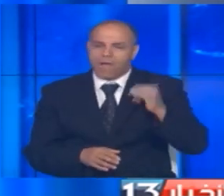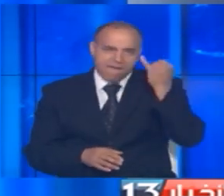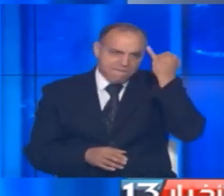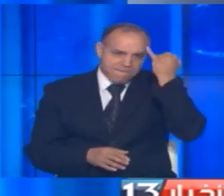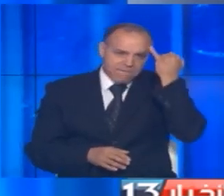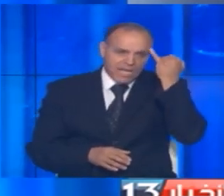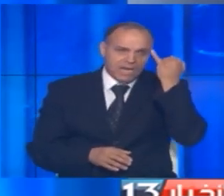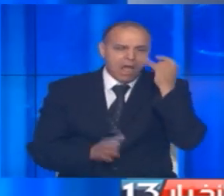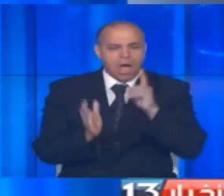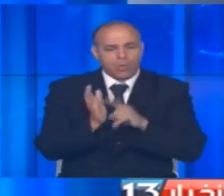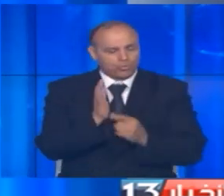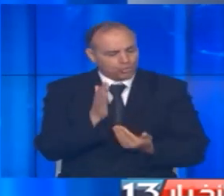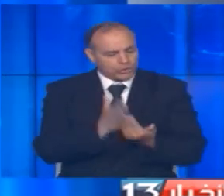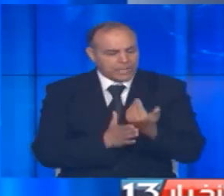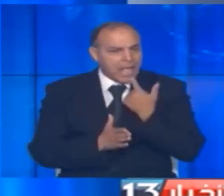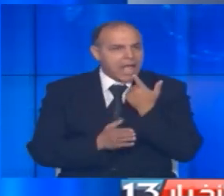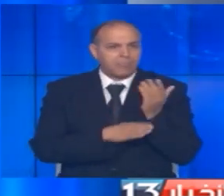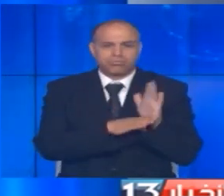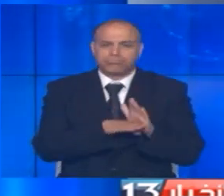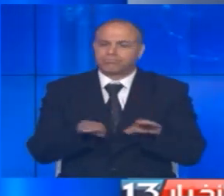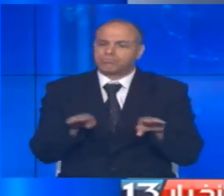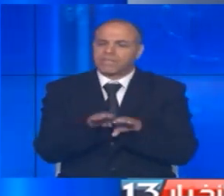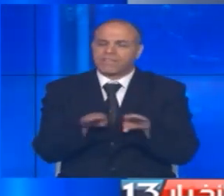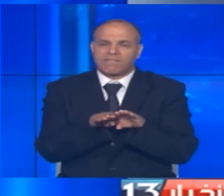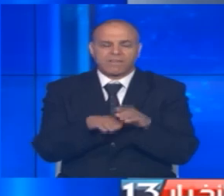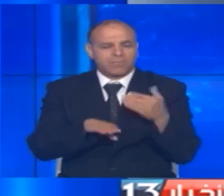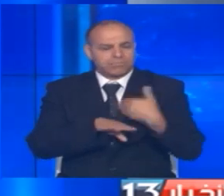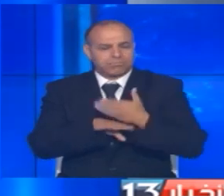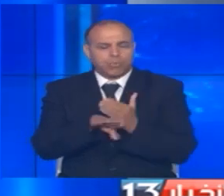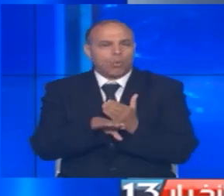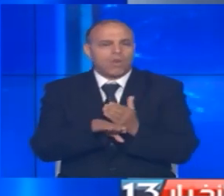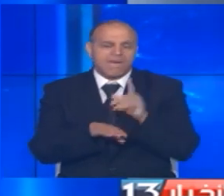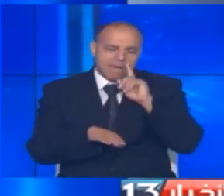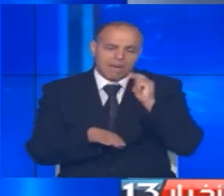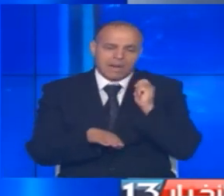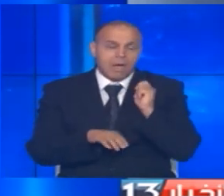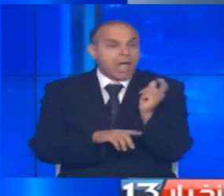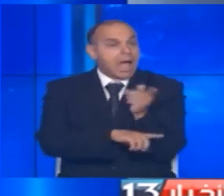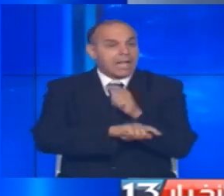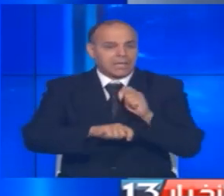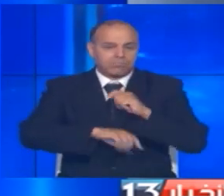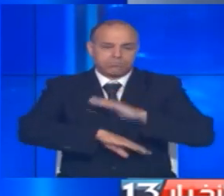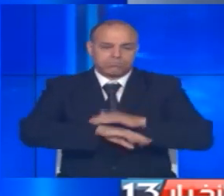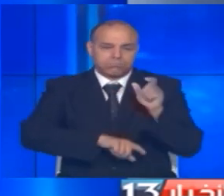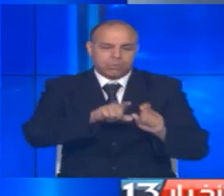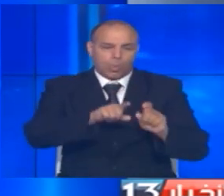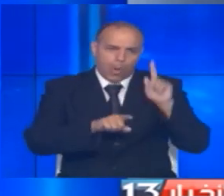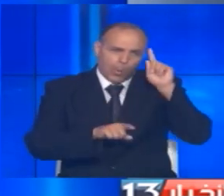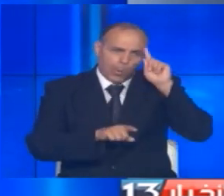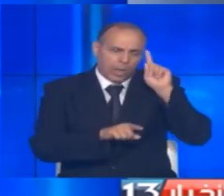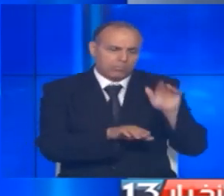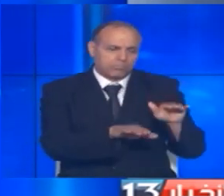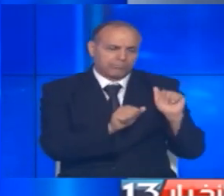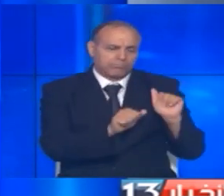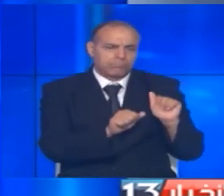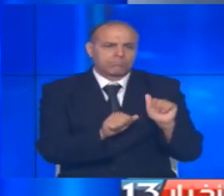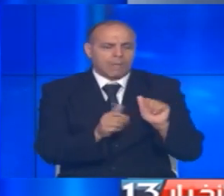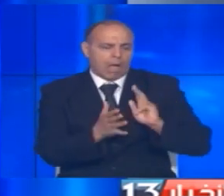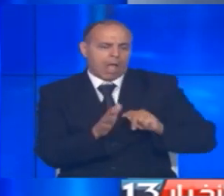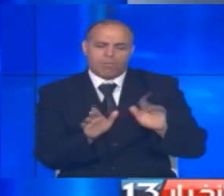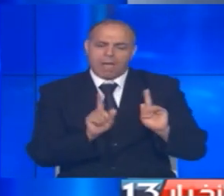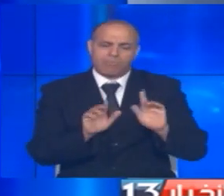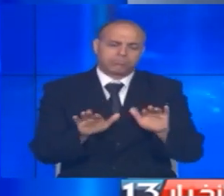خلالها سن قانون يضمن المساواة في الإرث بين الجنسين مع احترام إرادة الأفراد الذين يختارون تطبيق